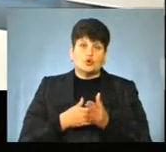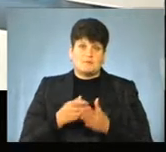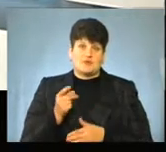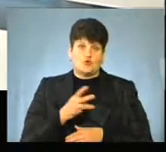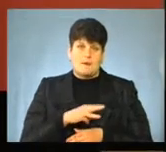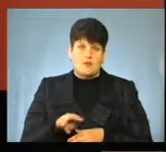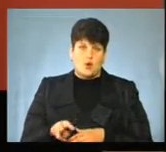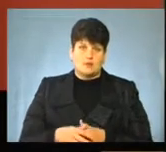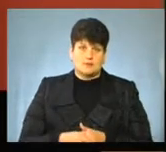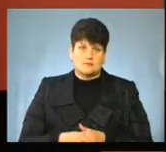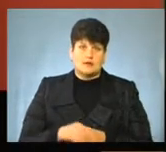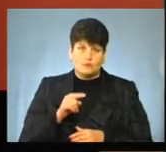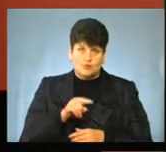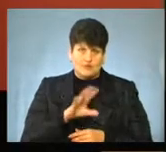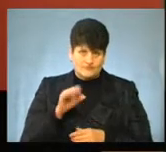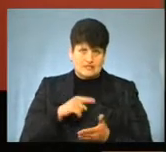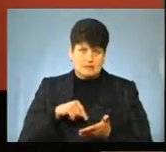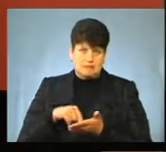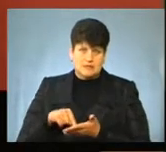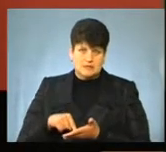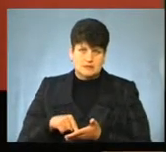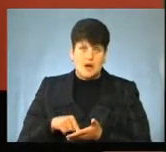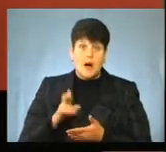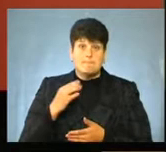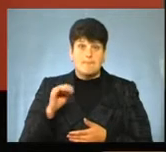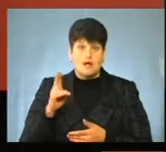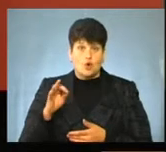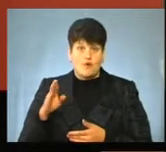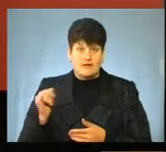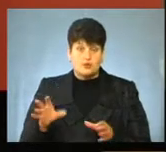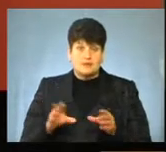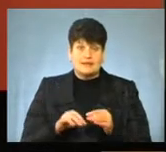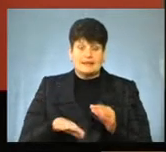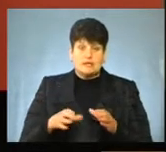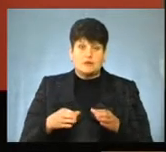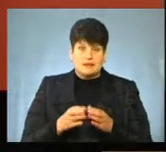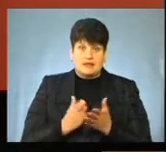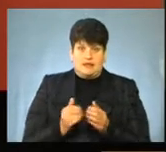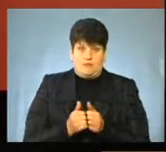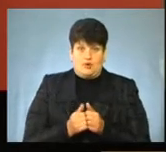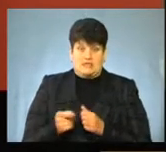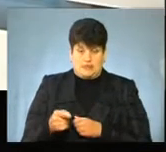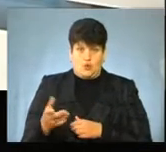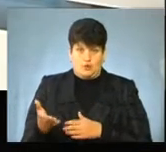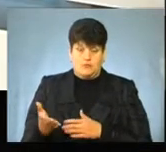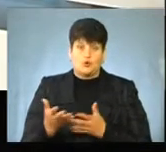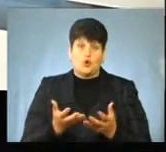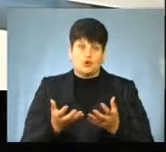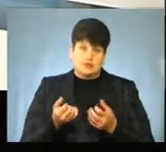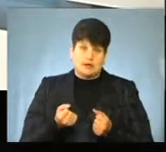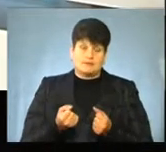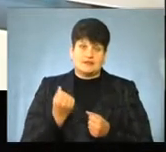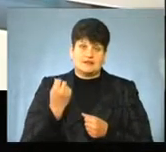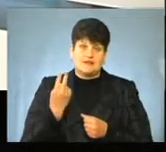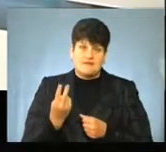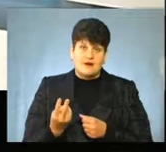мільйона. Бо там всі містяни? Так. Хоча Байковецька об'єднаної територіальної громади, яка знаходиться поряд з Тернопільською, отримує